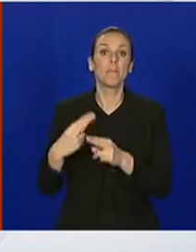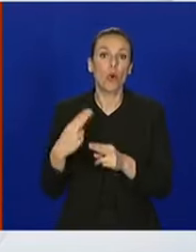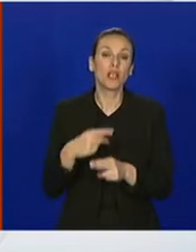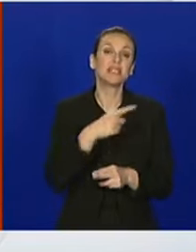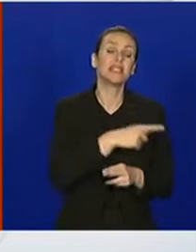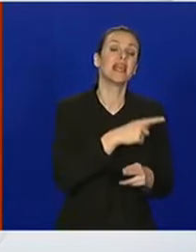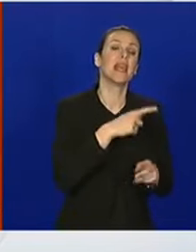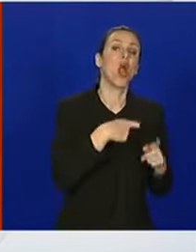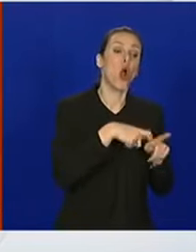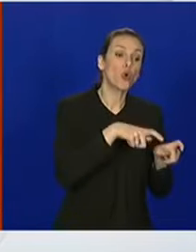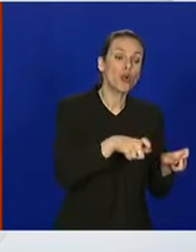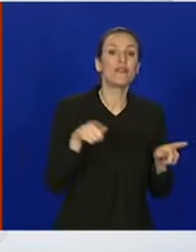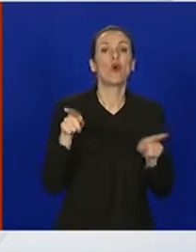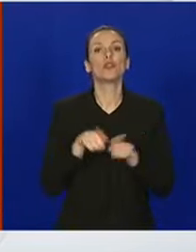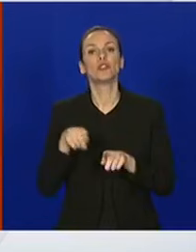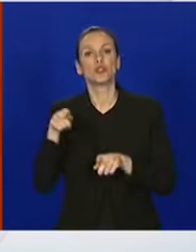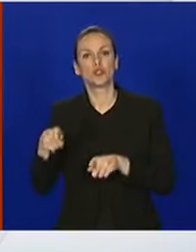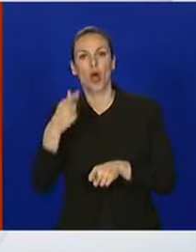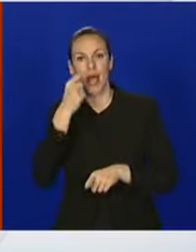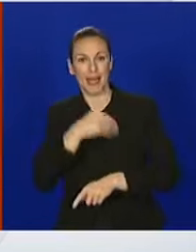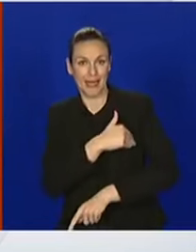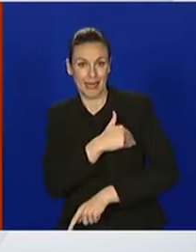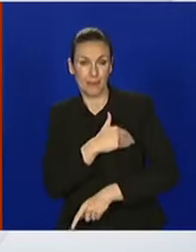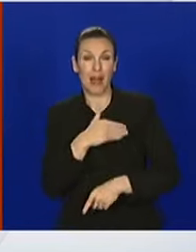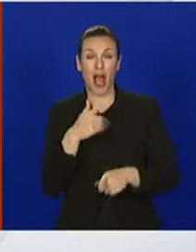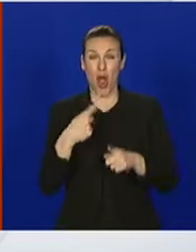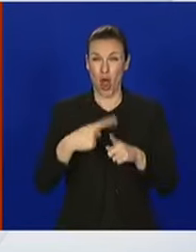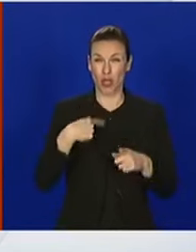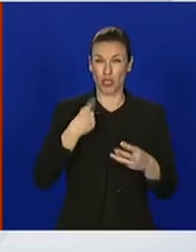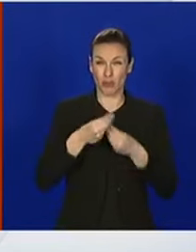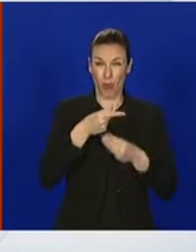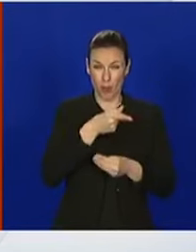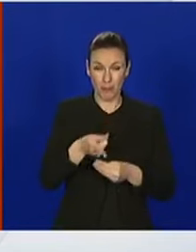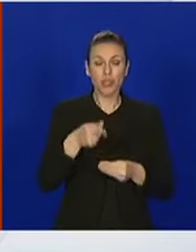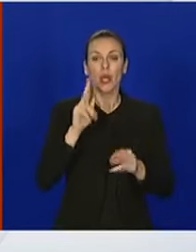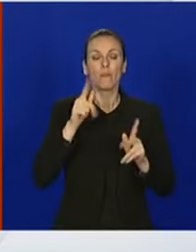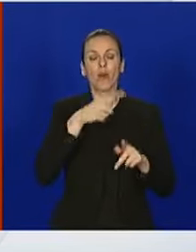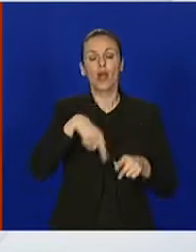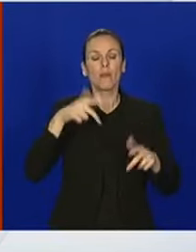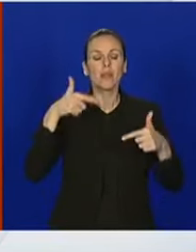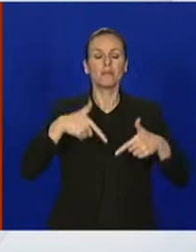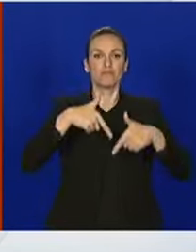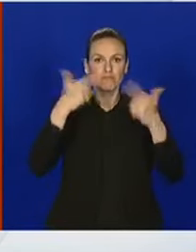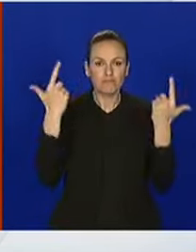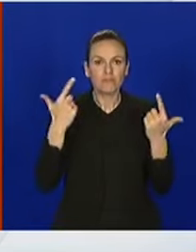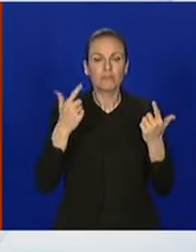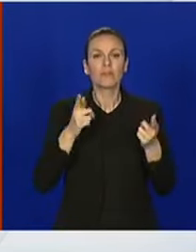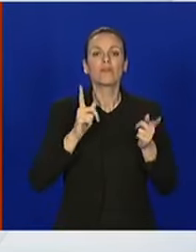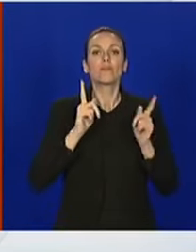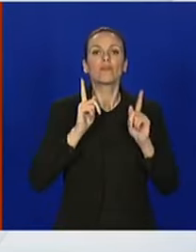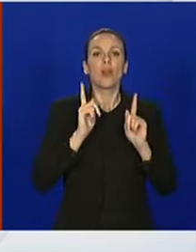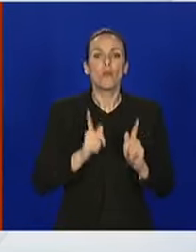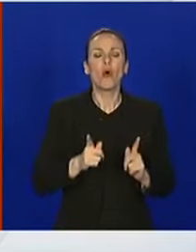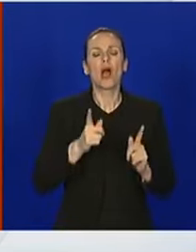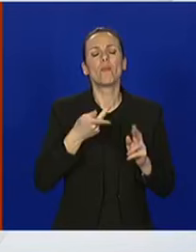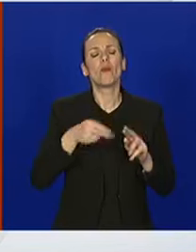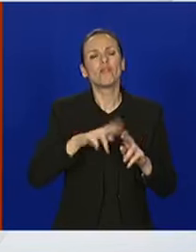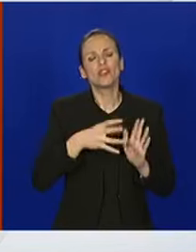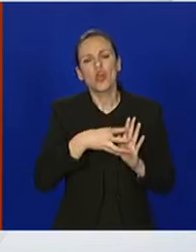Dakle, ove neke mjere koje smo usvojili, trebamo shvati da ćemo ih morati puno dulje